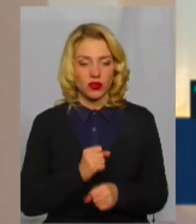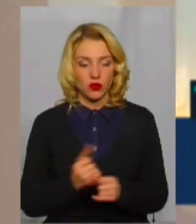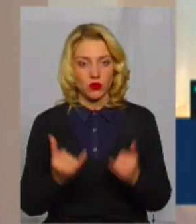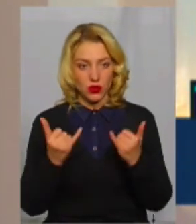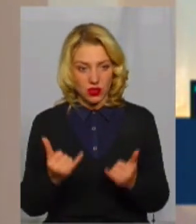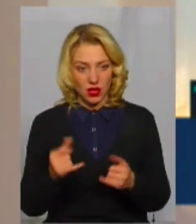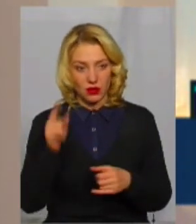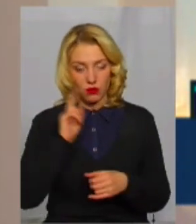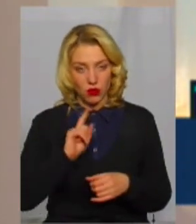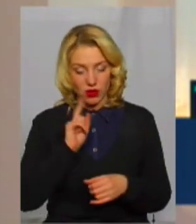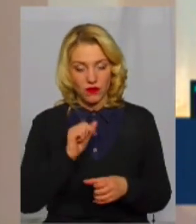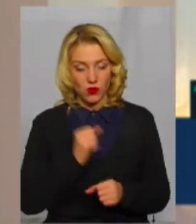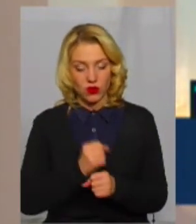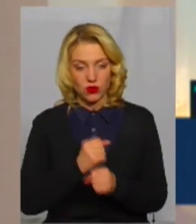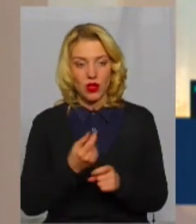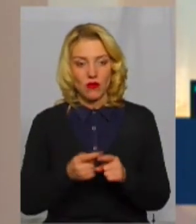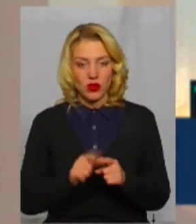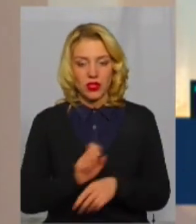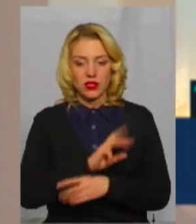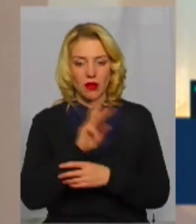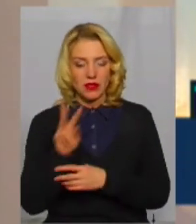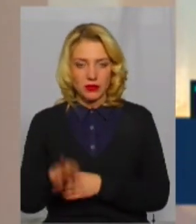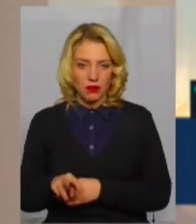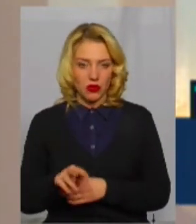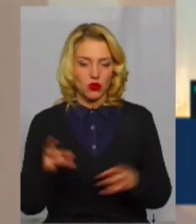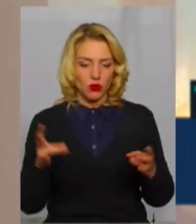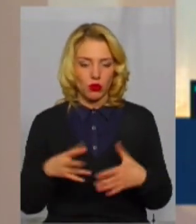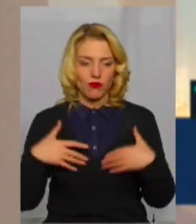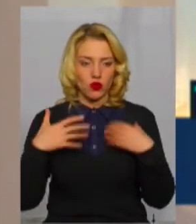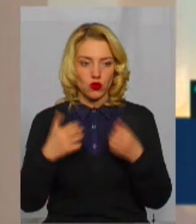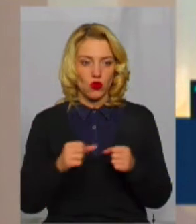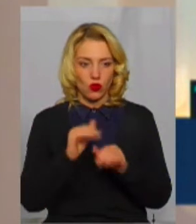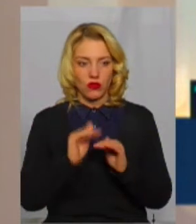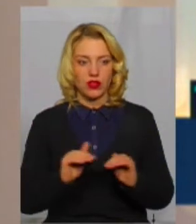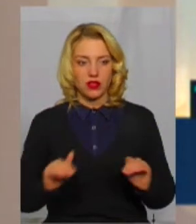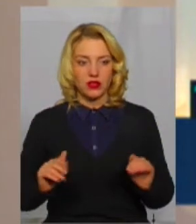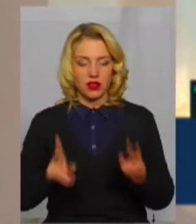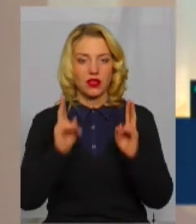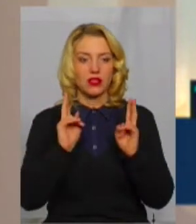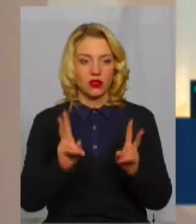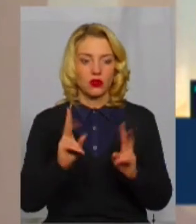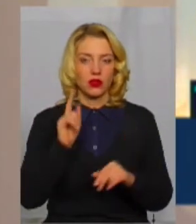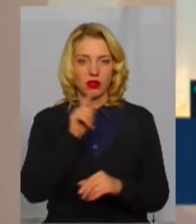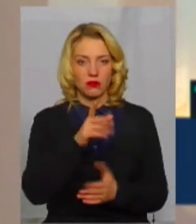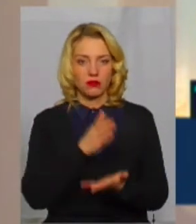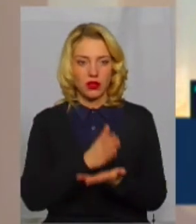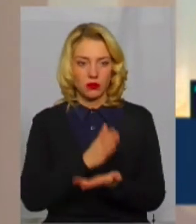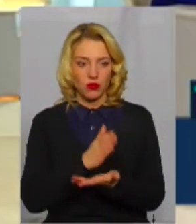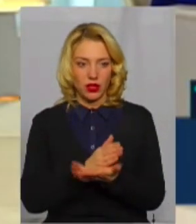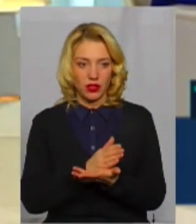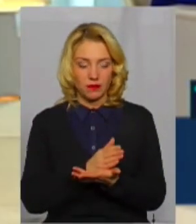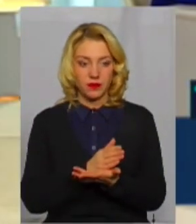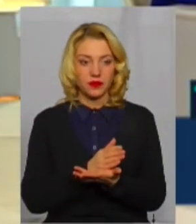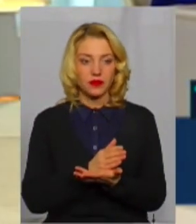що функціонують, вони забезпечують потребу в оздоровленні дітей, які перебувають у зоні ризику?